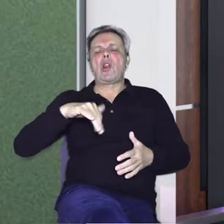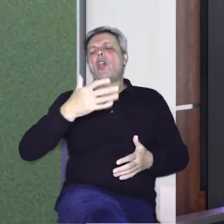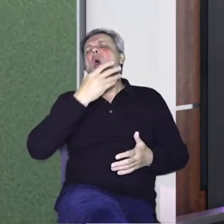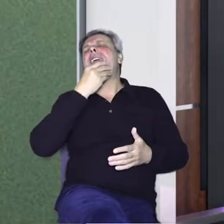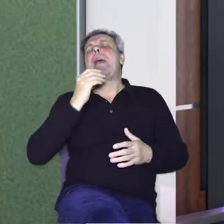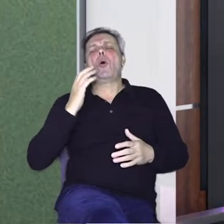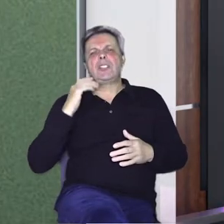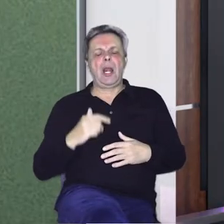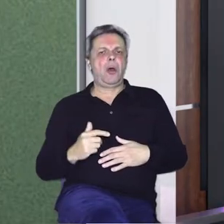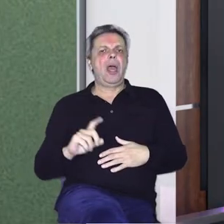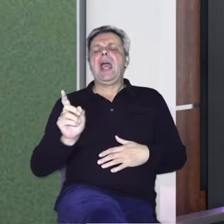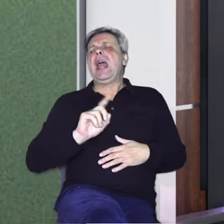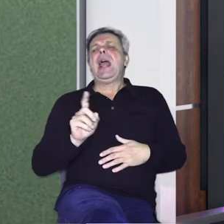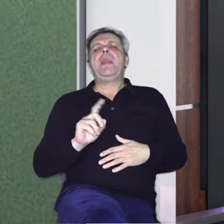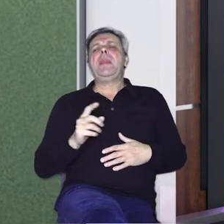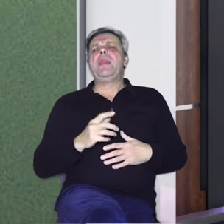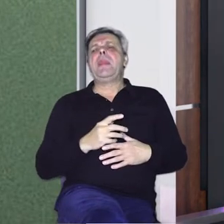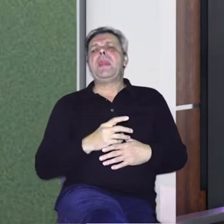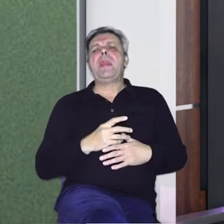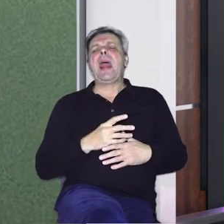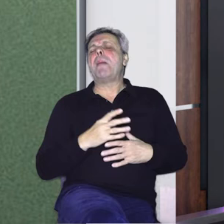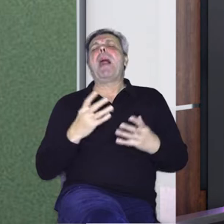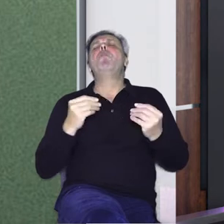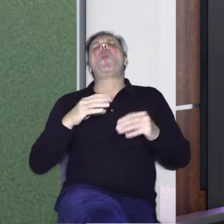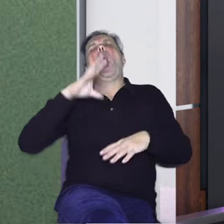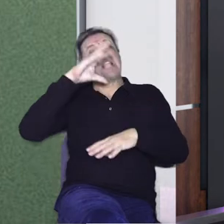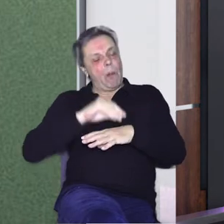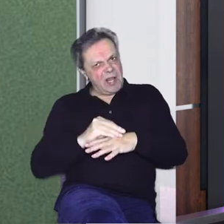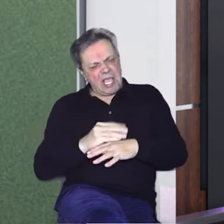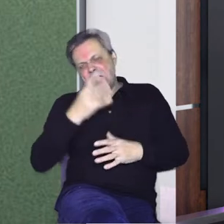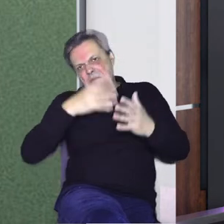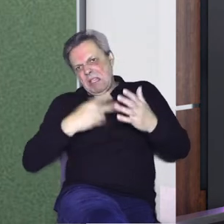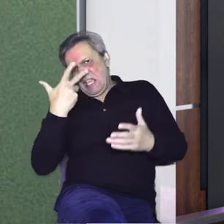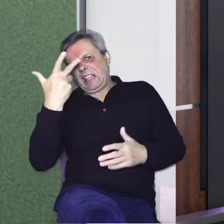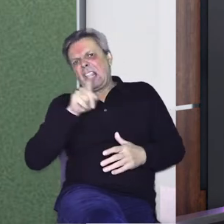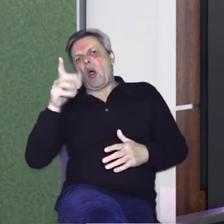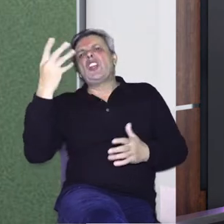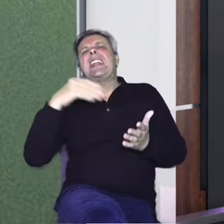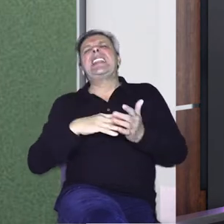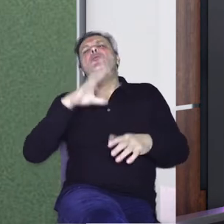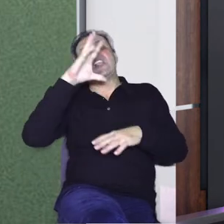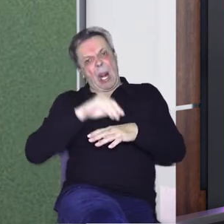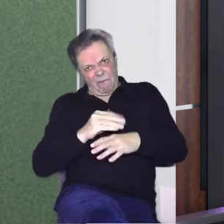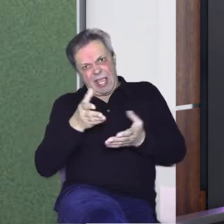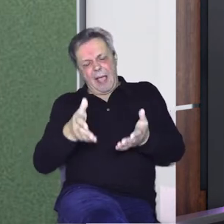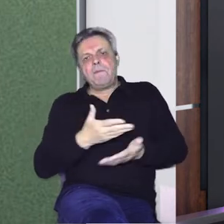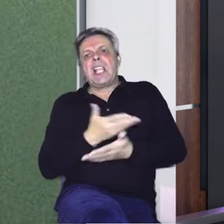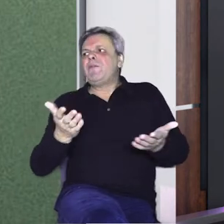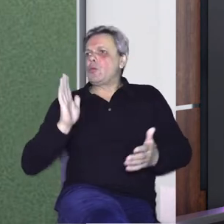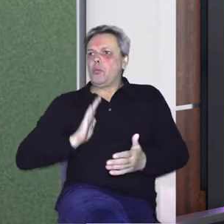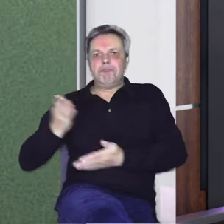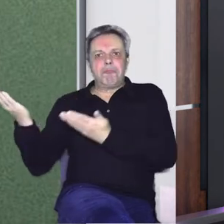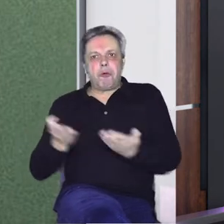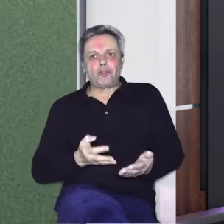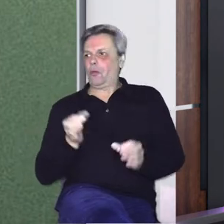jedno jako lijepo selo. Nema puno, nema veliku brojku stanovnika, mislim da je procjenjeno na jedno od tri do četvrt tisuća stanovnika. Svi su jako